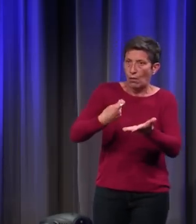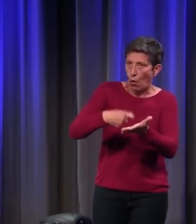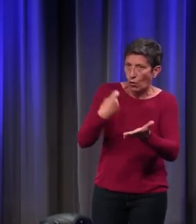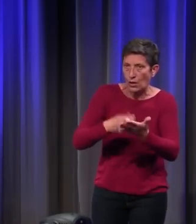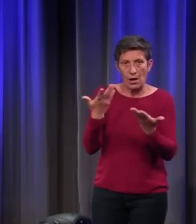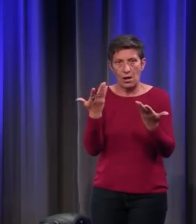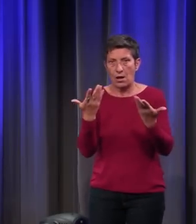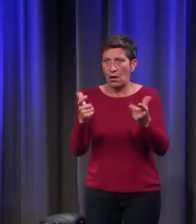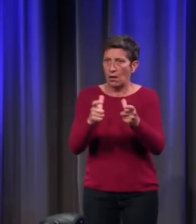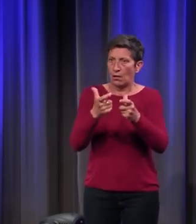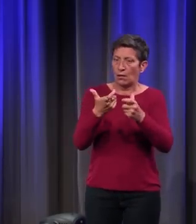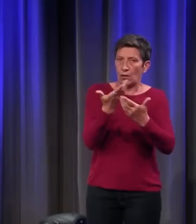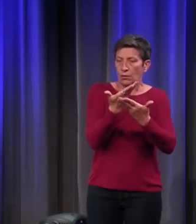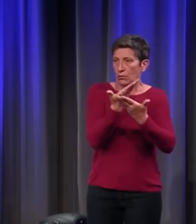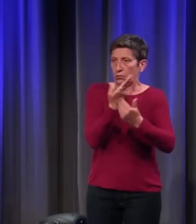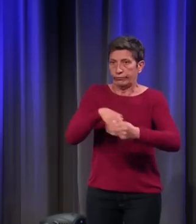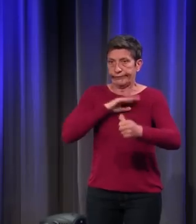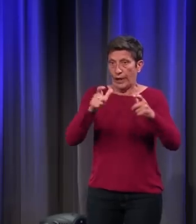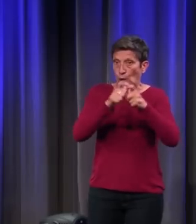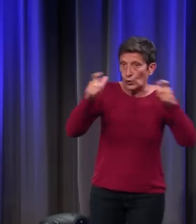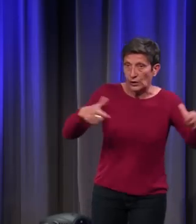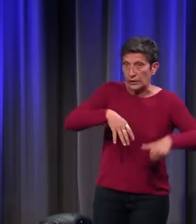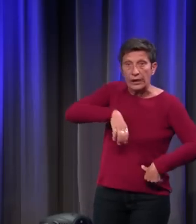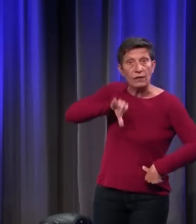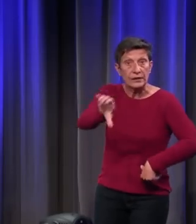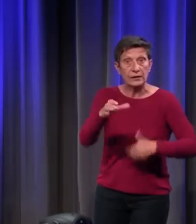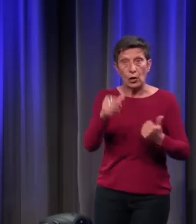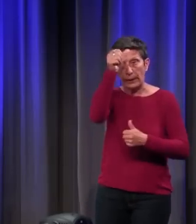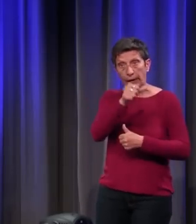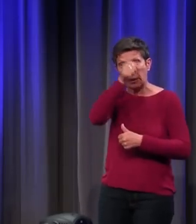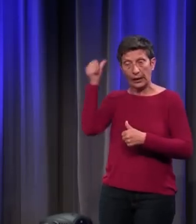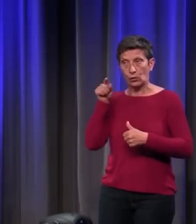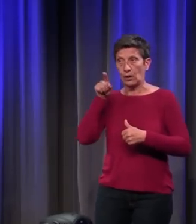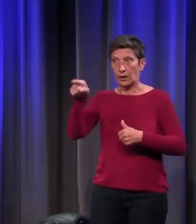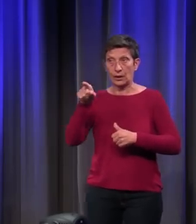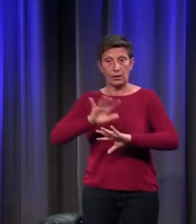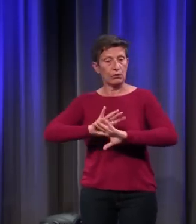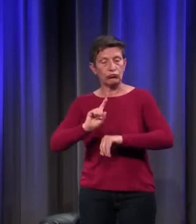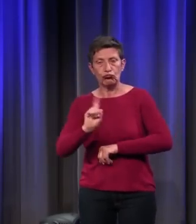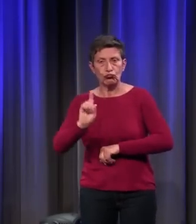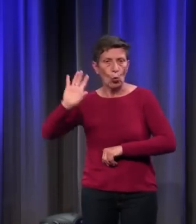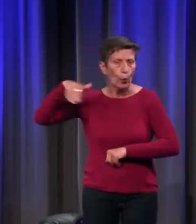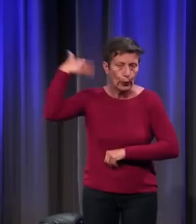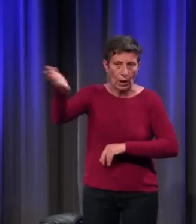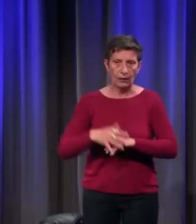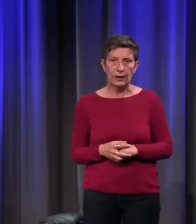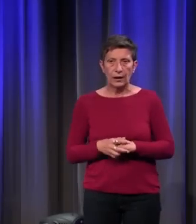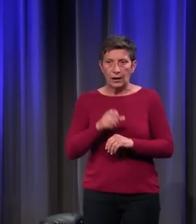investisseurs, ce que les catholiques ne seront pas ou très tardivement.